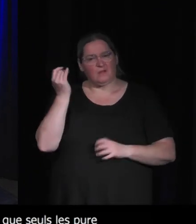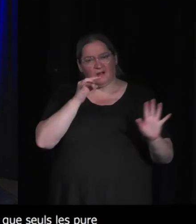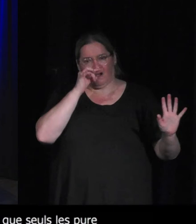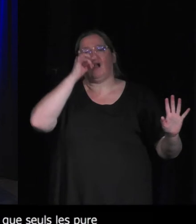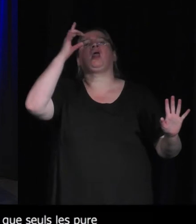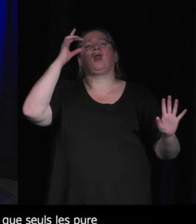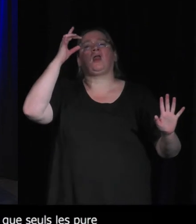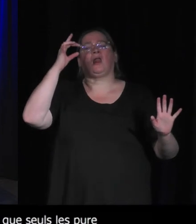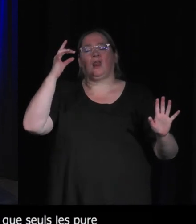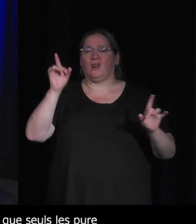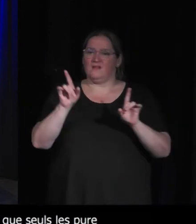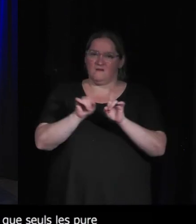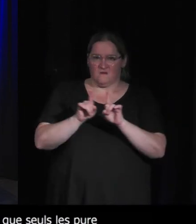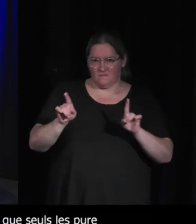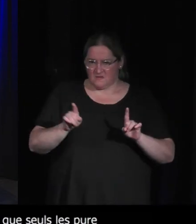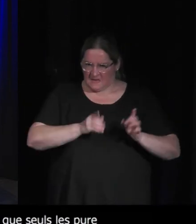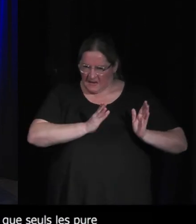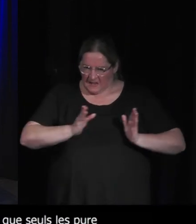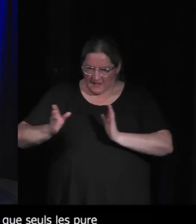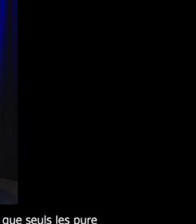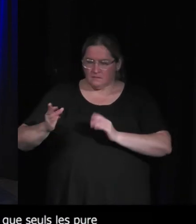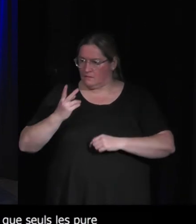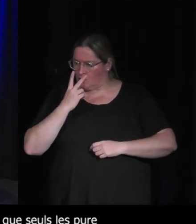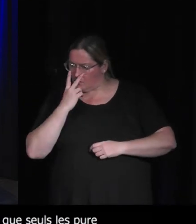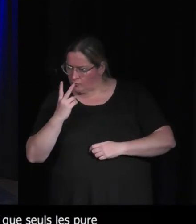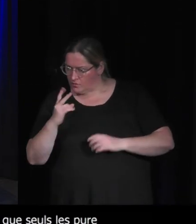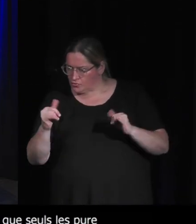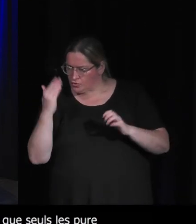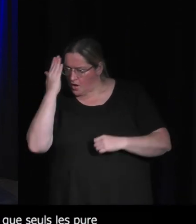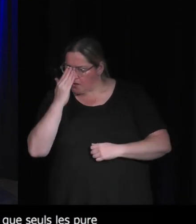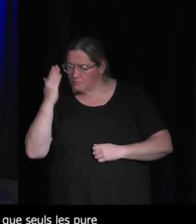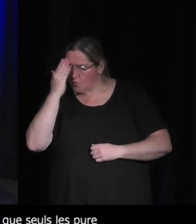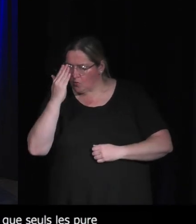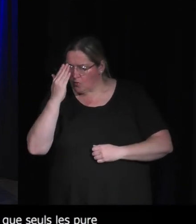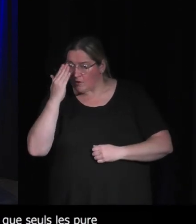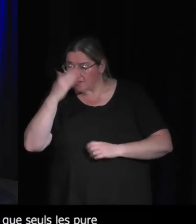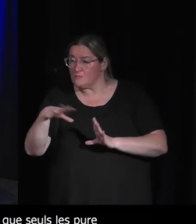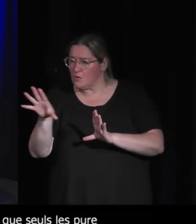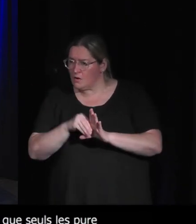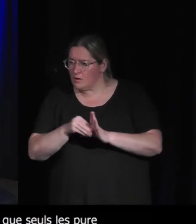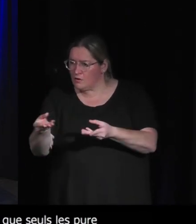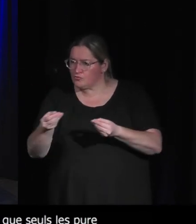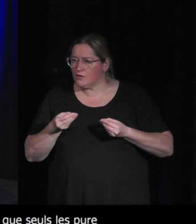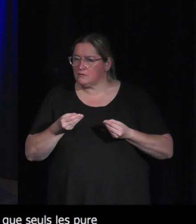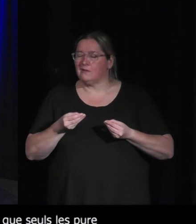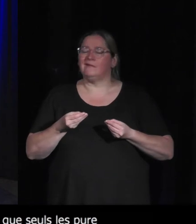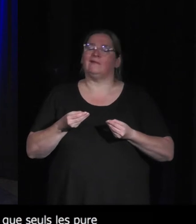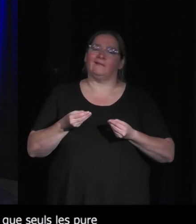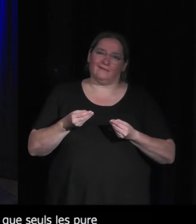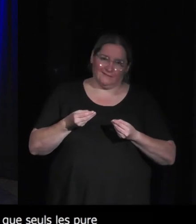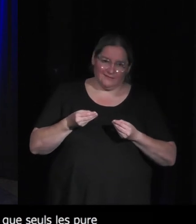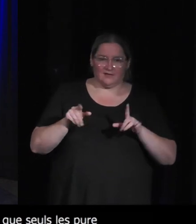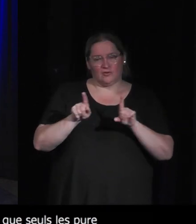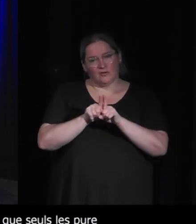calculatrice ou rationnelle et que les animaux enfin les jeux d'animaux ou les jeux avec des animaux permettaient ou étaient utilisés comme